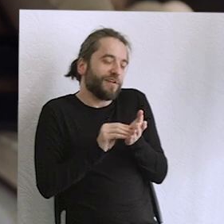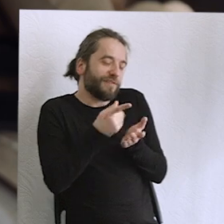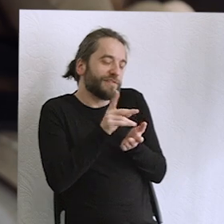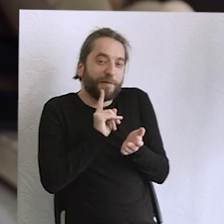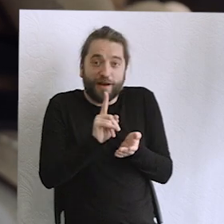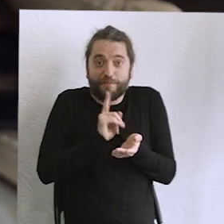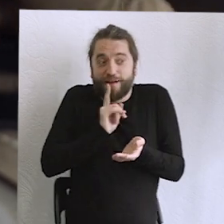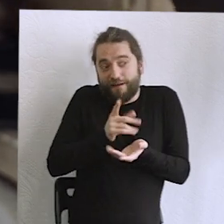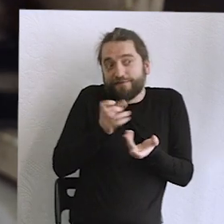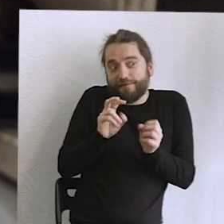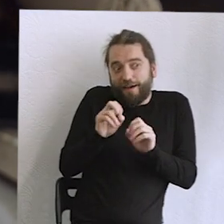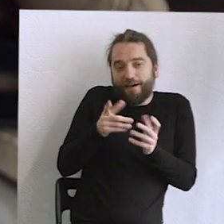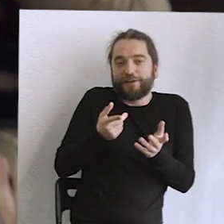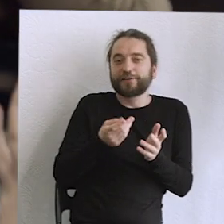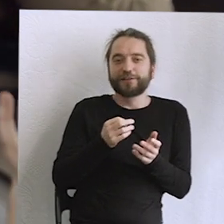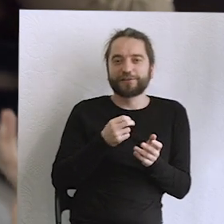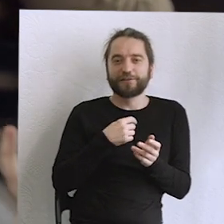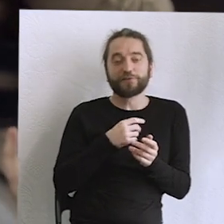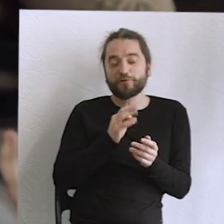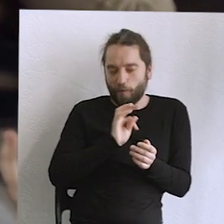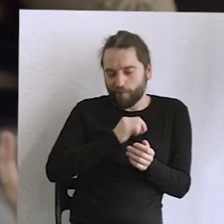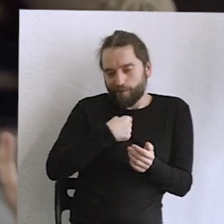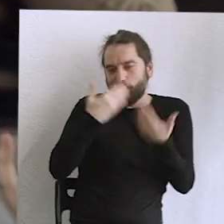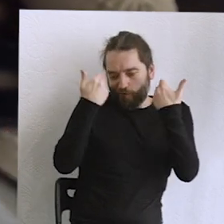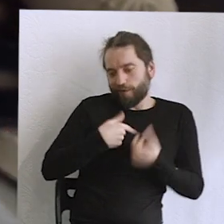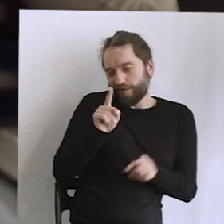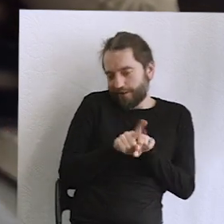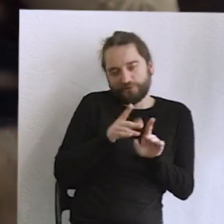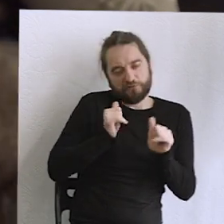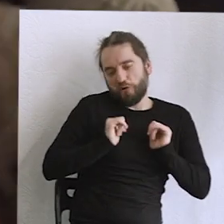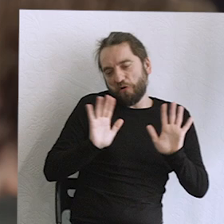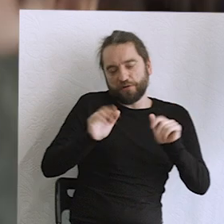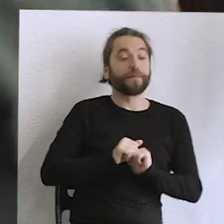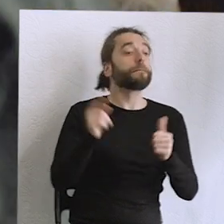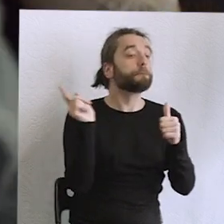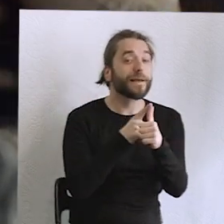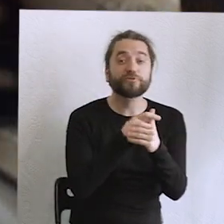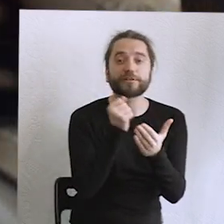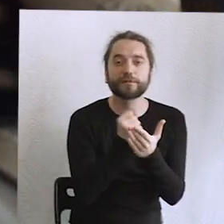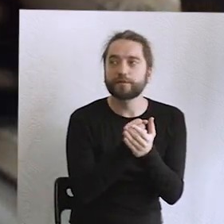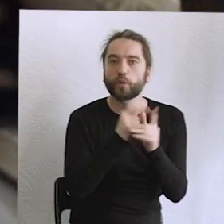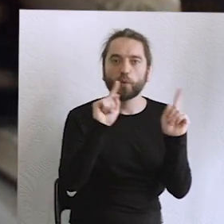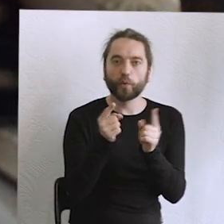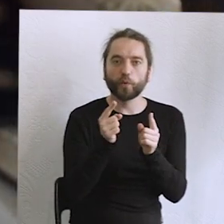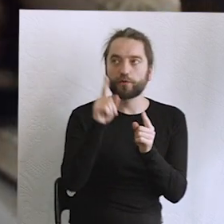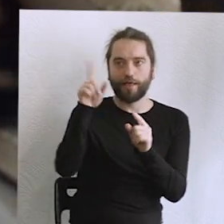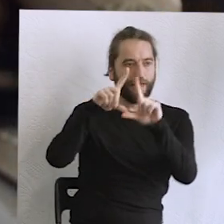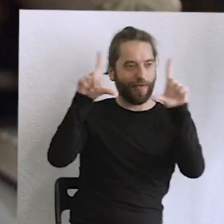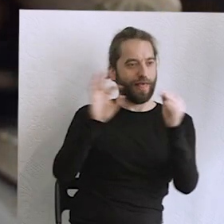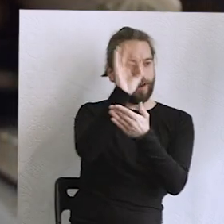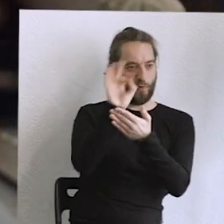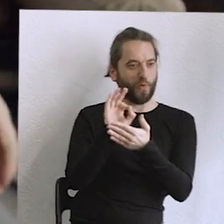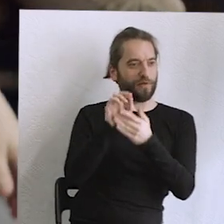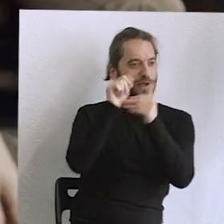Nie, tak, do mnie też może być. Nie, jakby pierwsza rzecz jest super krótka, to jest bardzo fajne,